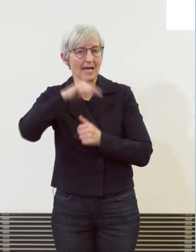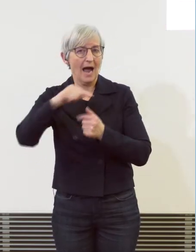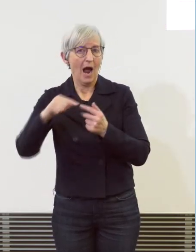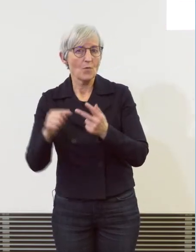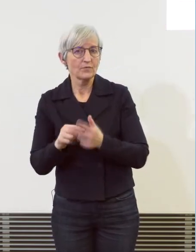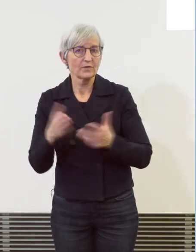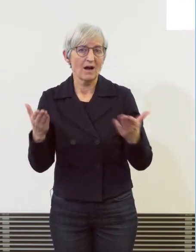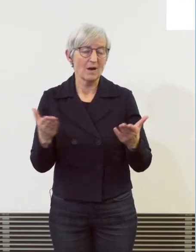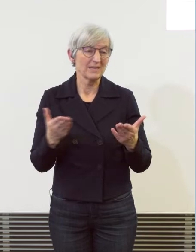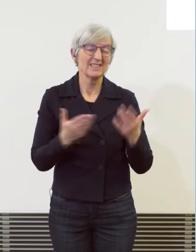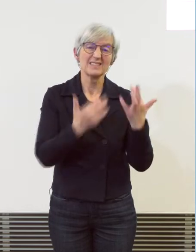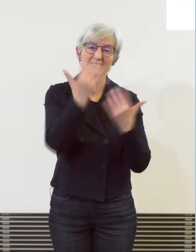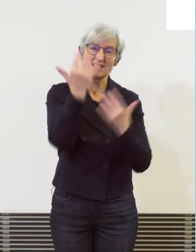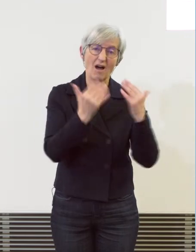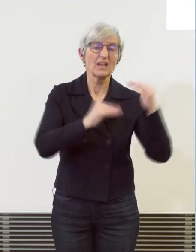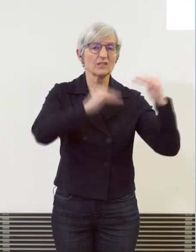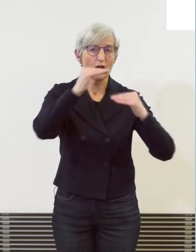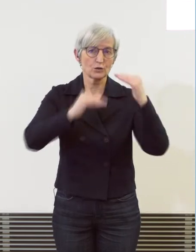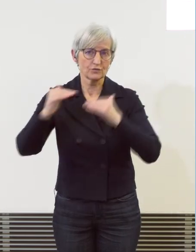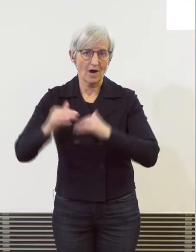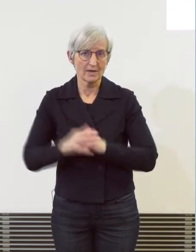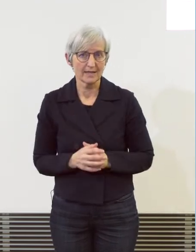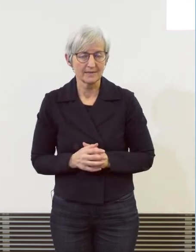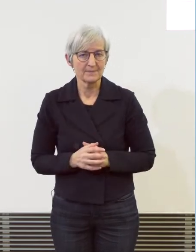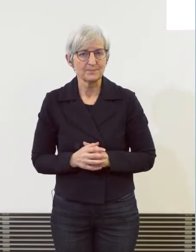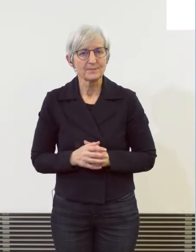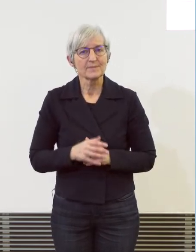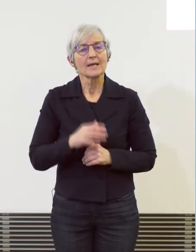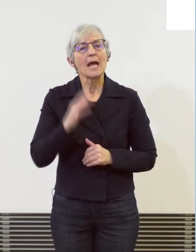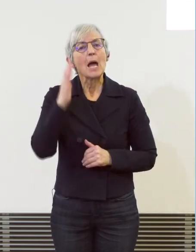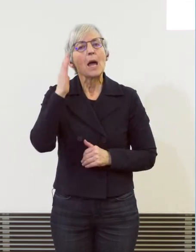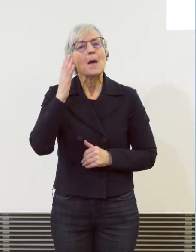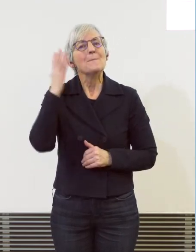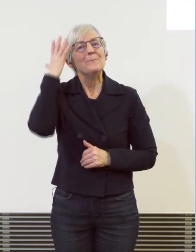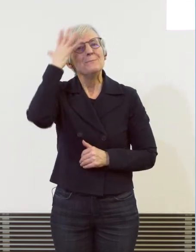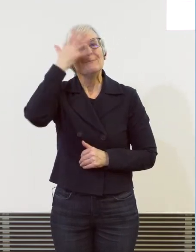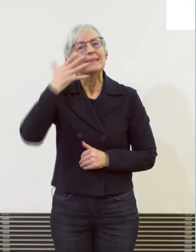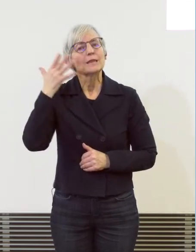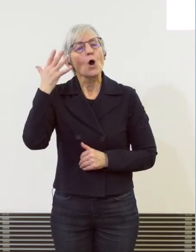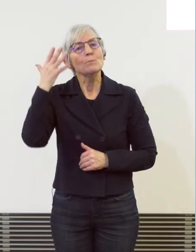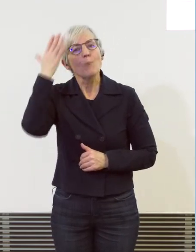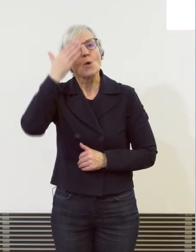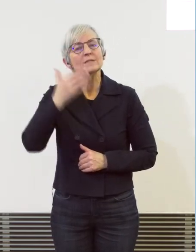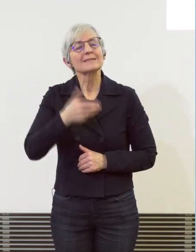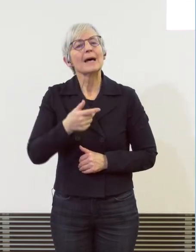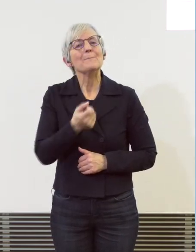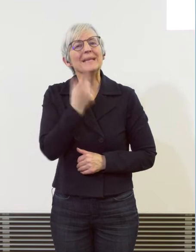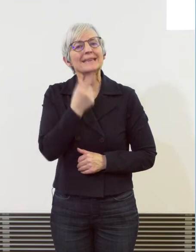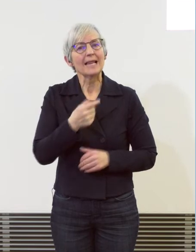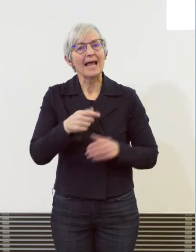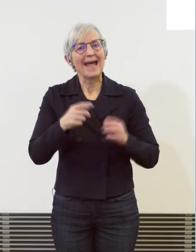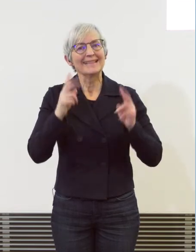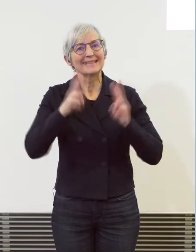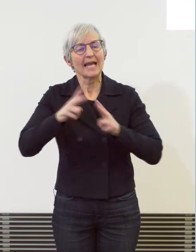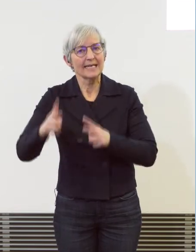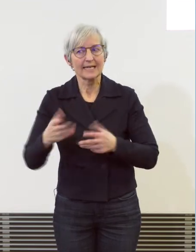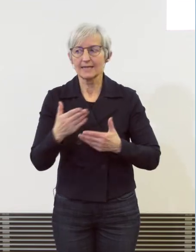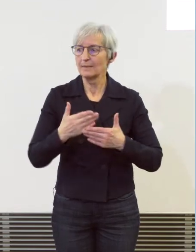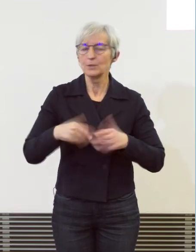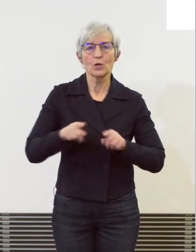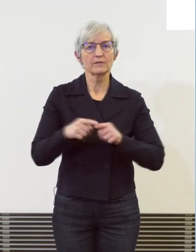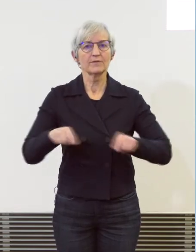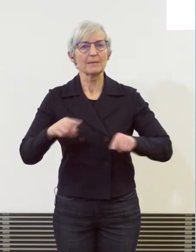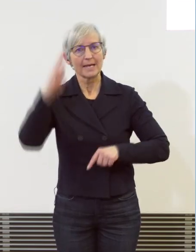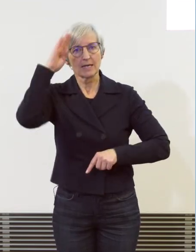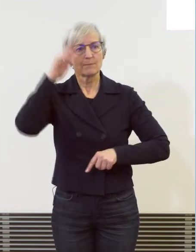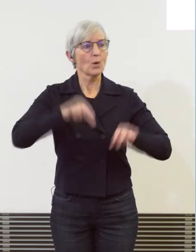Betäubungsmitteldelikte gehen wir z.B. mit gezielten Aktionen und Polizeipräsenz vor und beobachten und